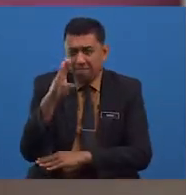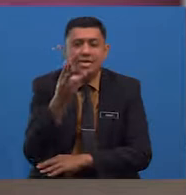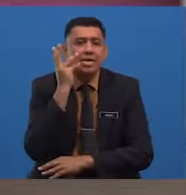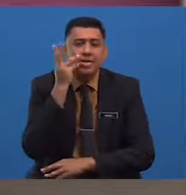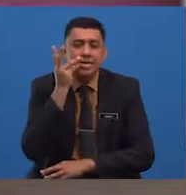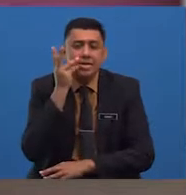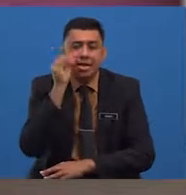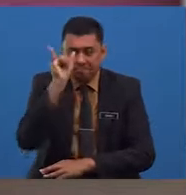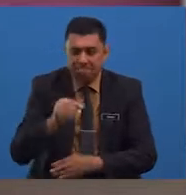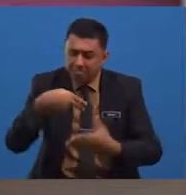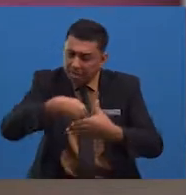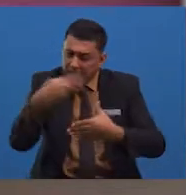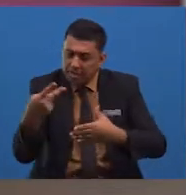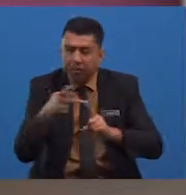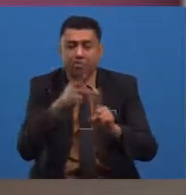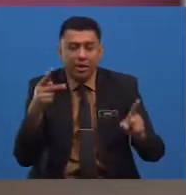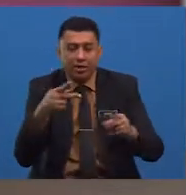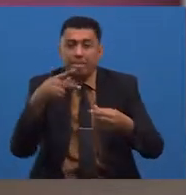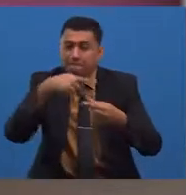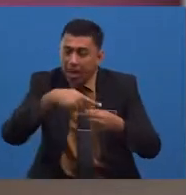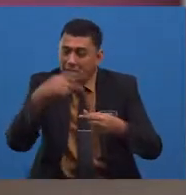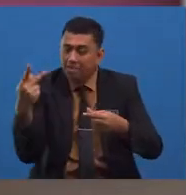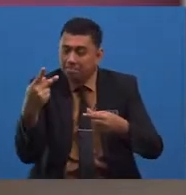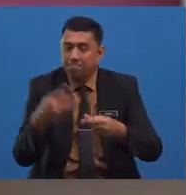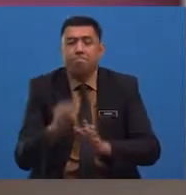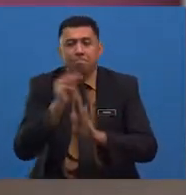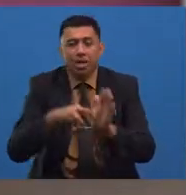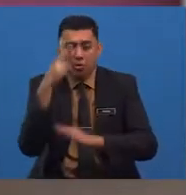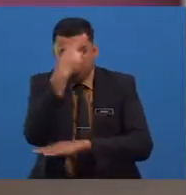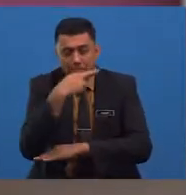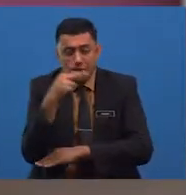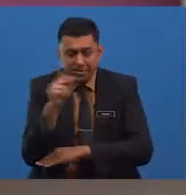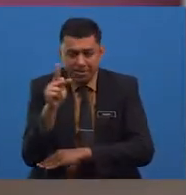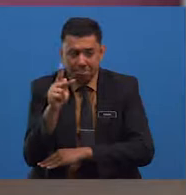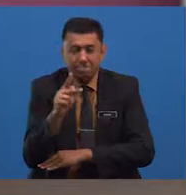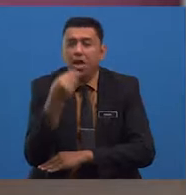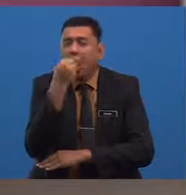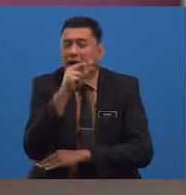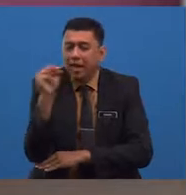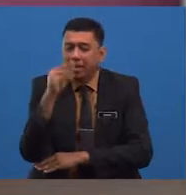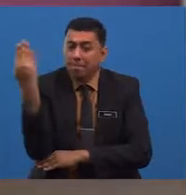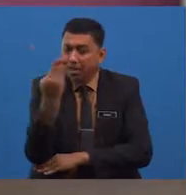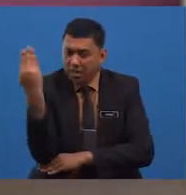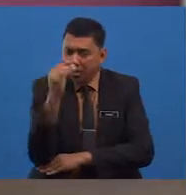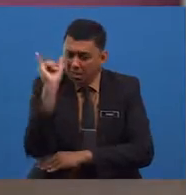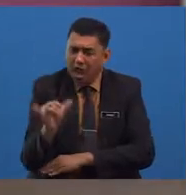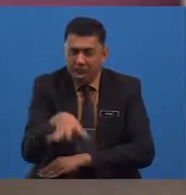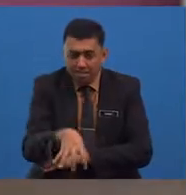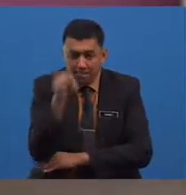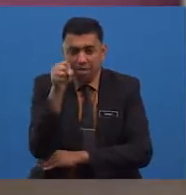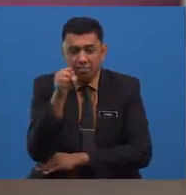yang dihasilkan daripada padi merupakan makanan biasa yang kita ambil.